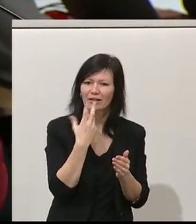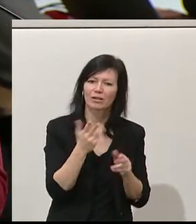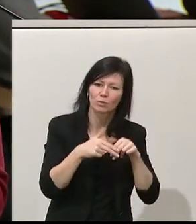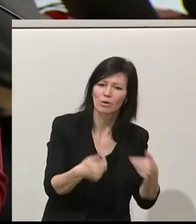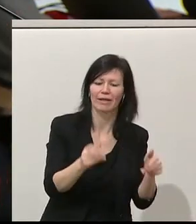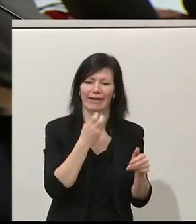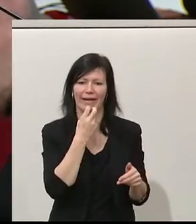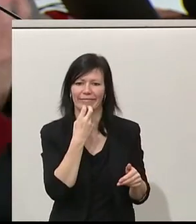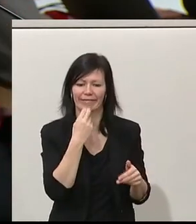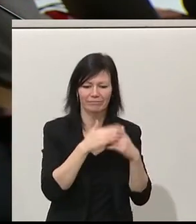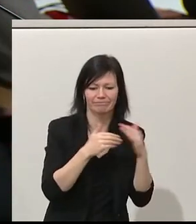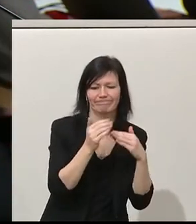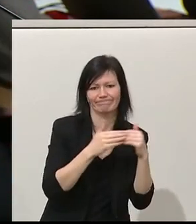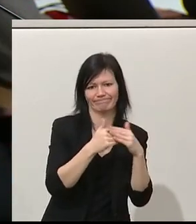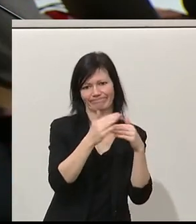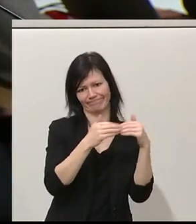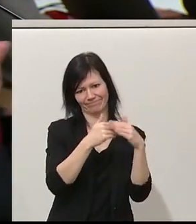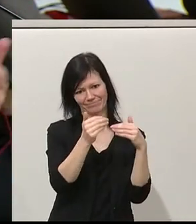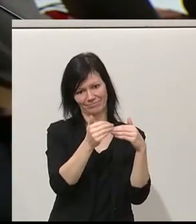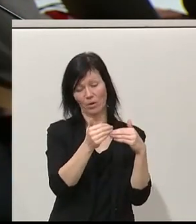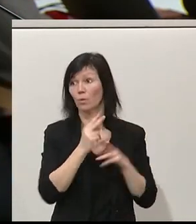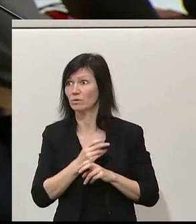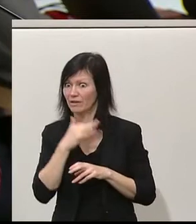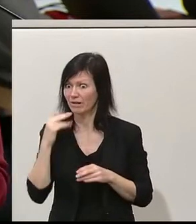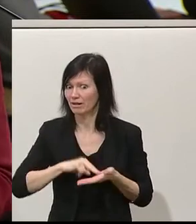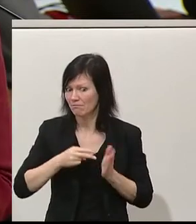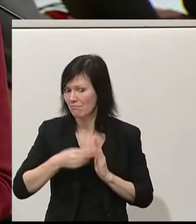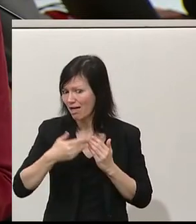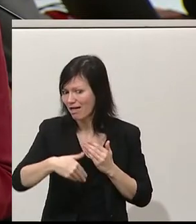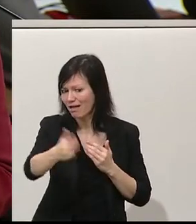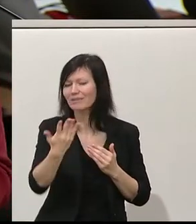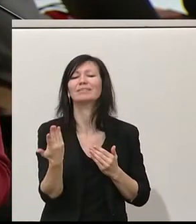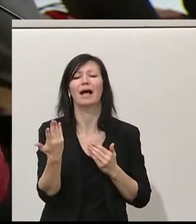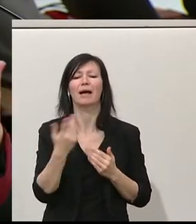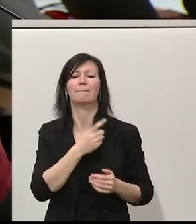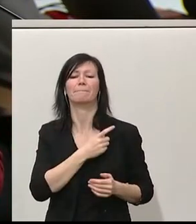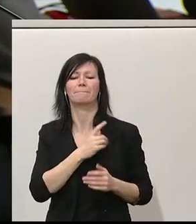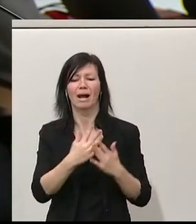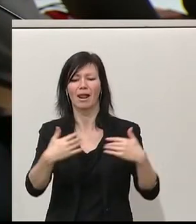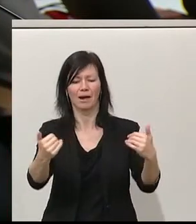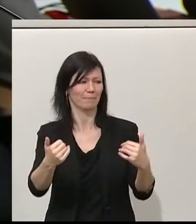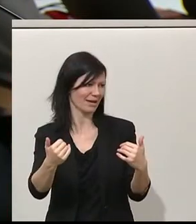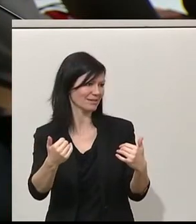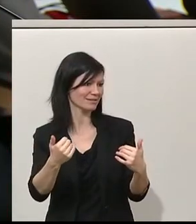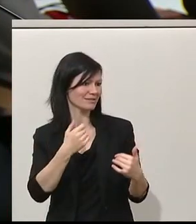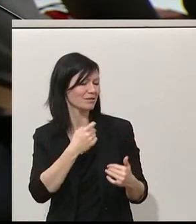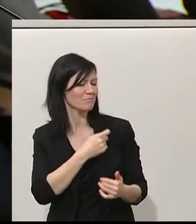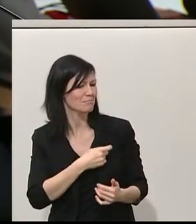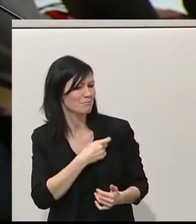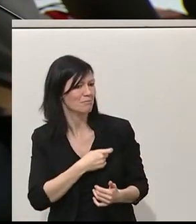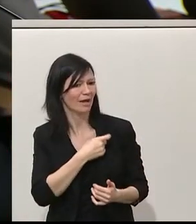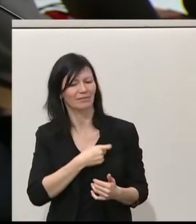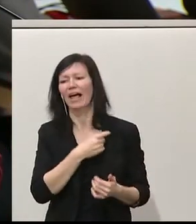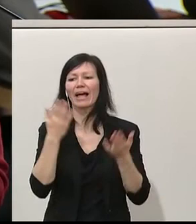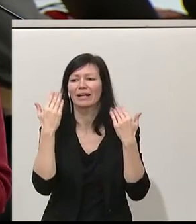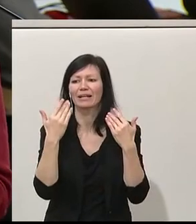Ich glaube, ich muss insbesondere den Energiesprechern und Energiesprecherinnen der Parlamentsparteien, den Klimaschutzsprecherinnen und Sprecherinnen